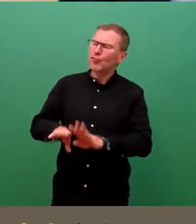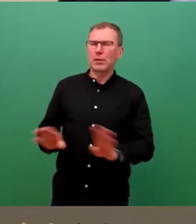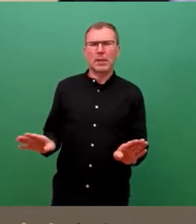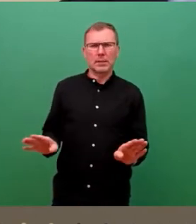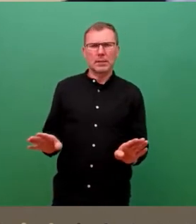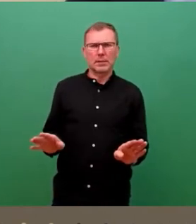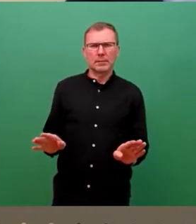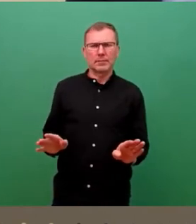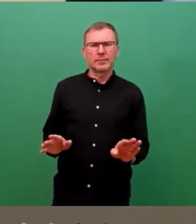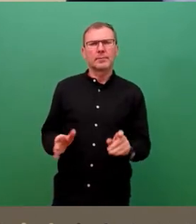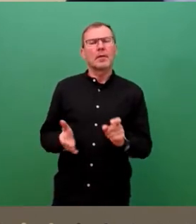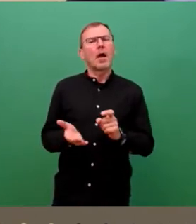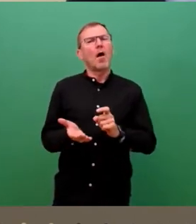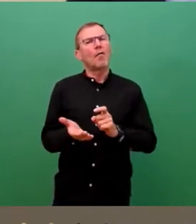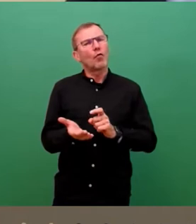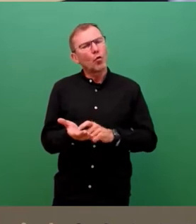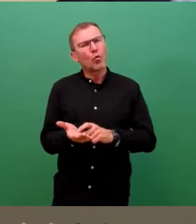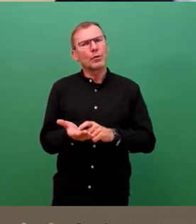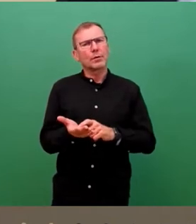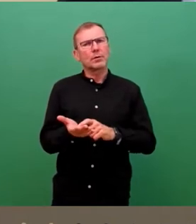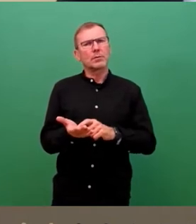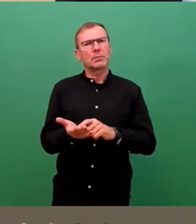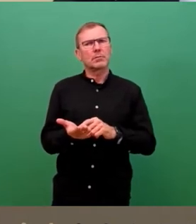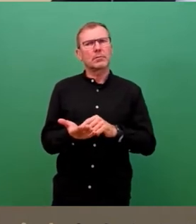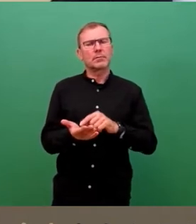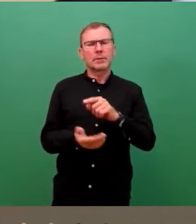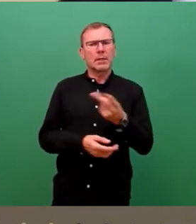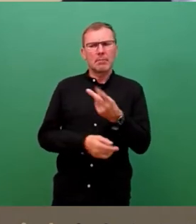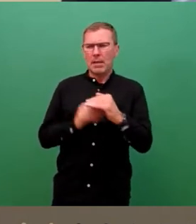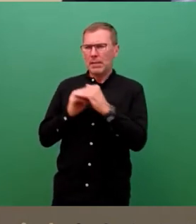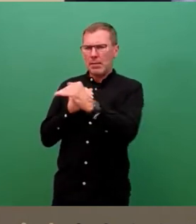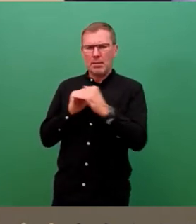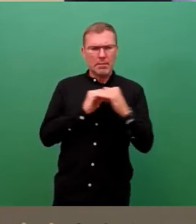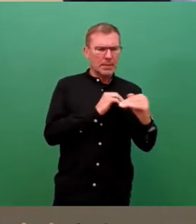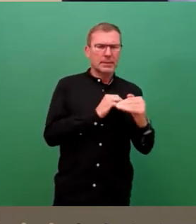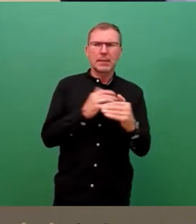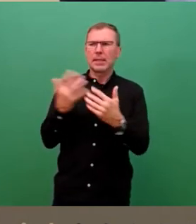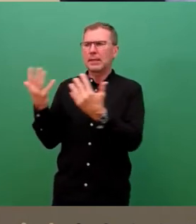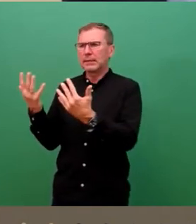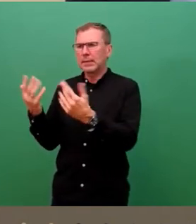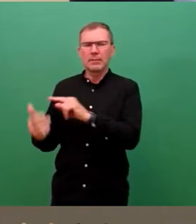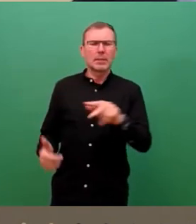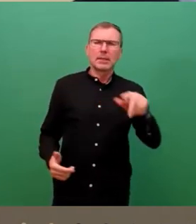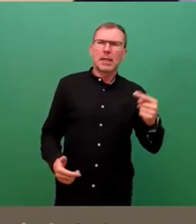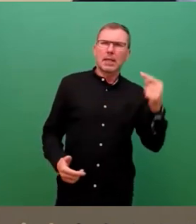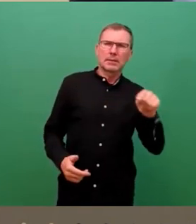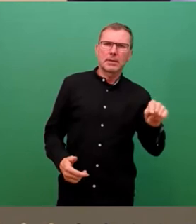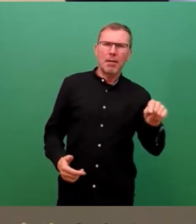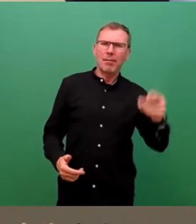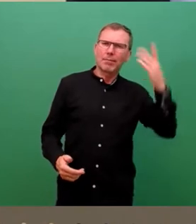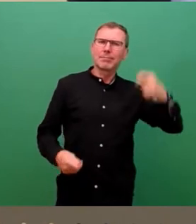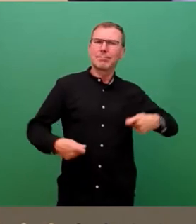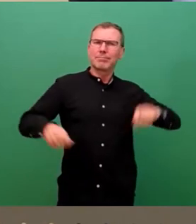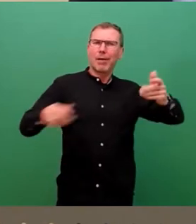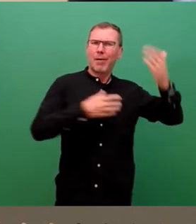dessen, dass die beiden Plätze 10 bzw. 13 Jahre seit dem Bau vergangen